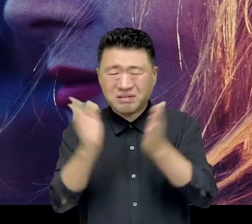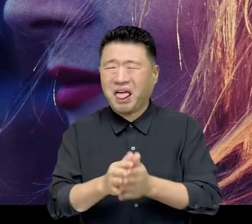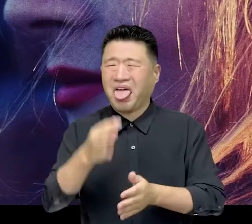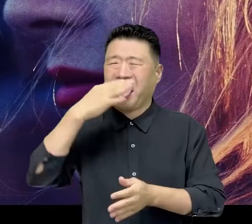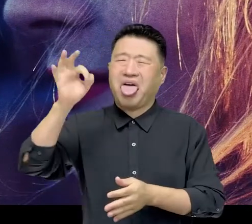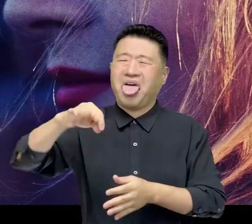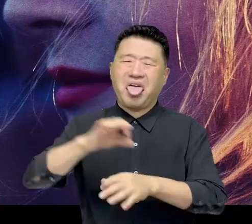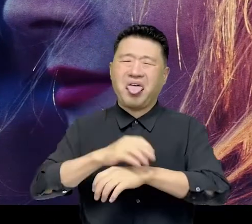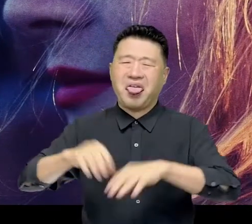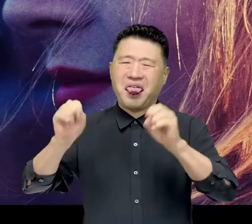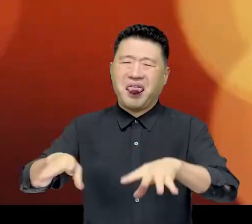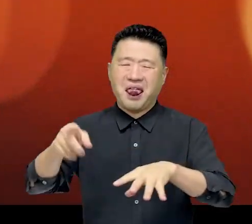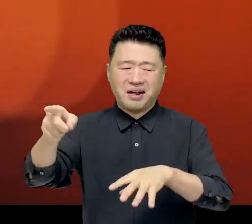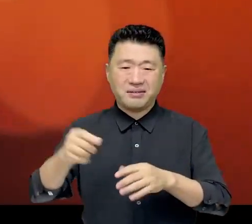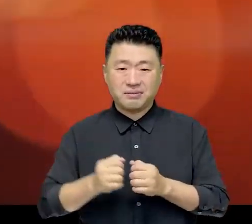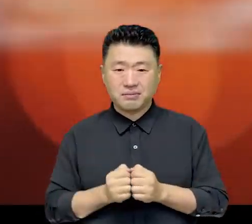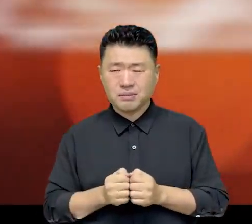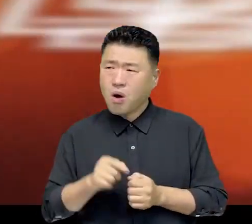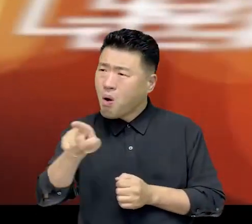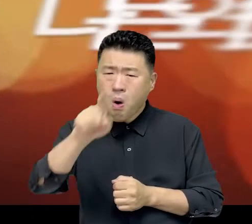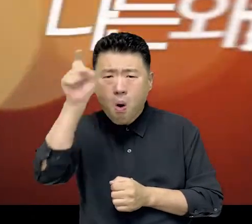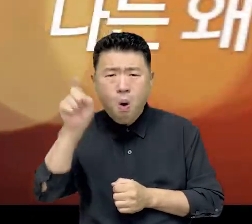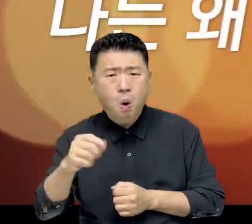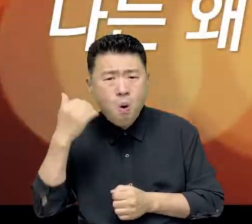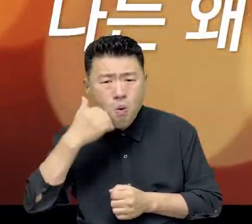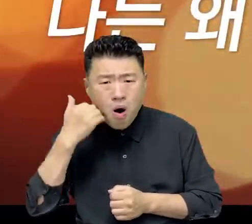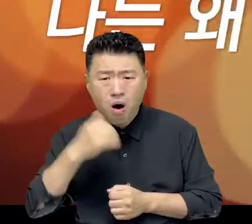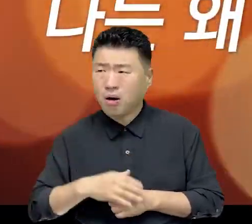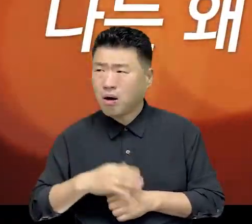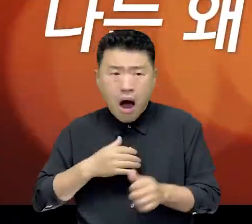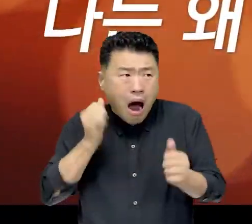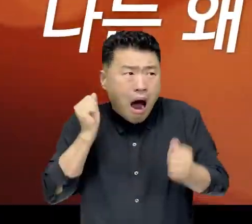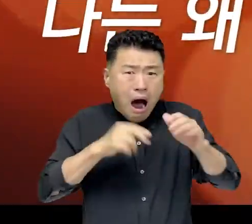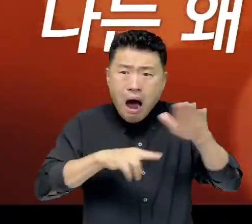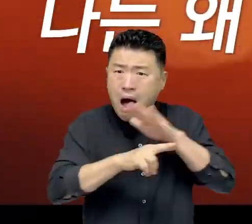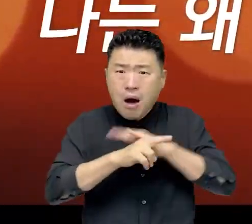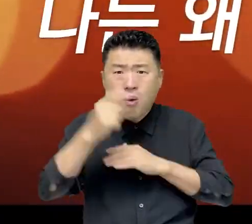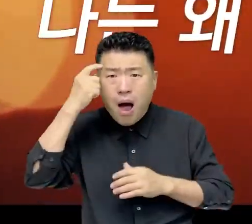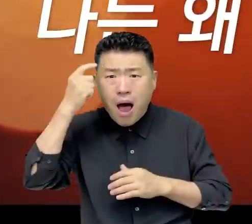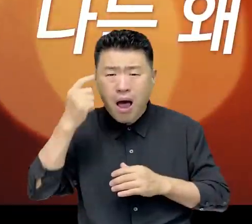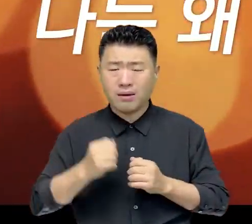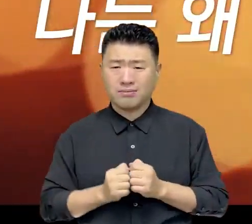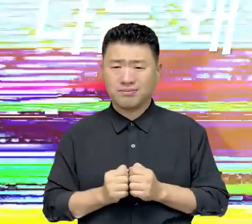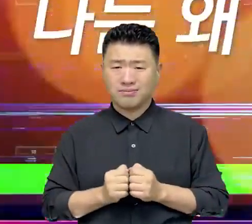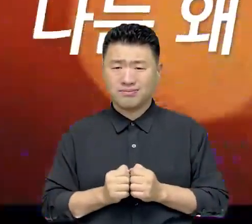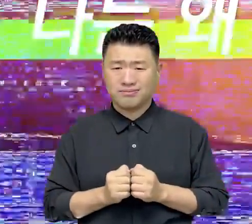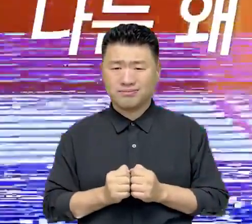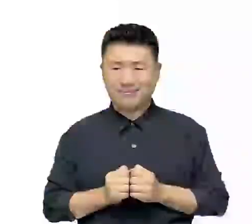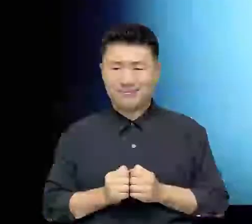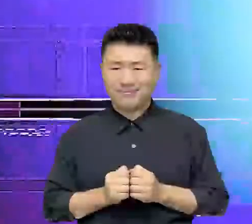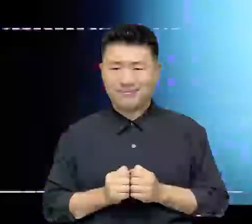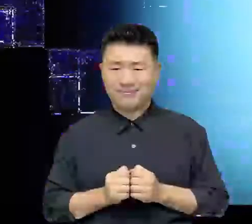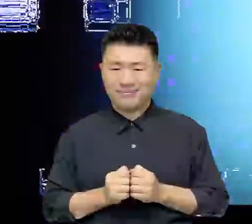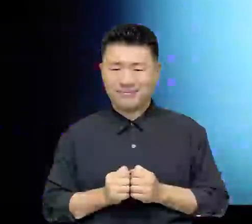모두 사소한 부분이야 저들의 정체는 무엇이며 나는 왜 쫓기고 있는 것일까